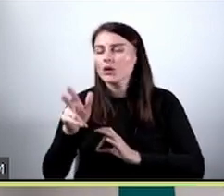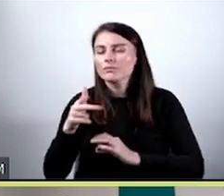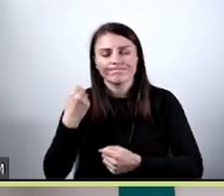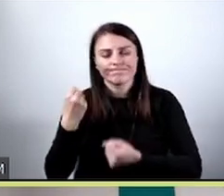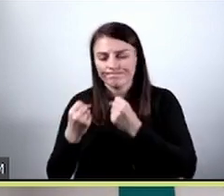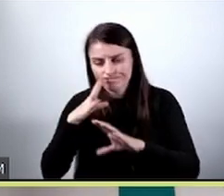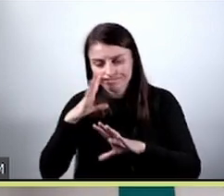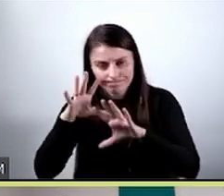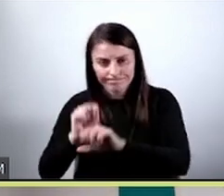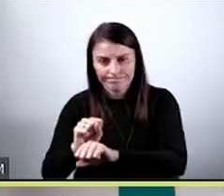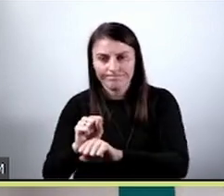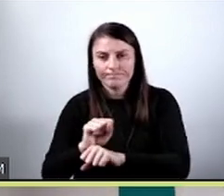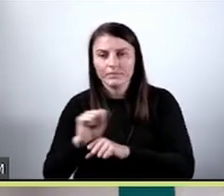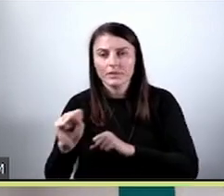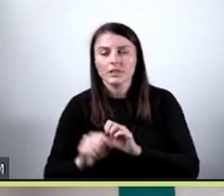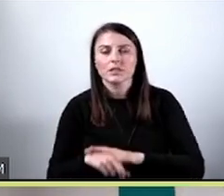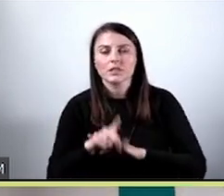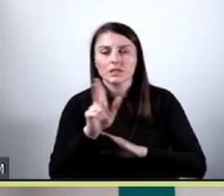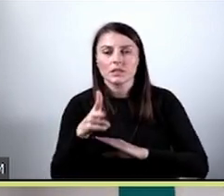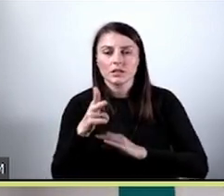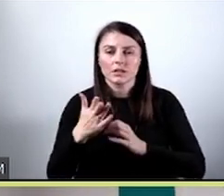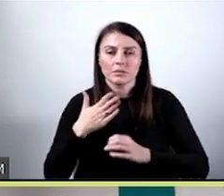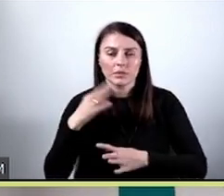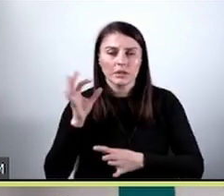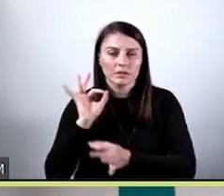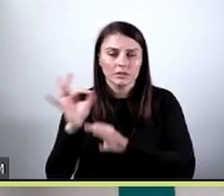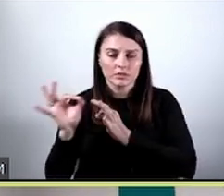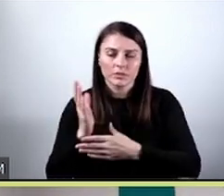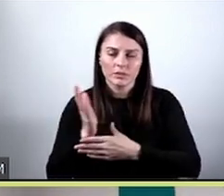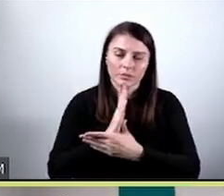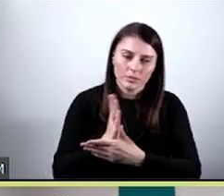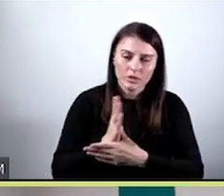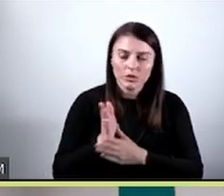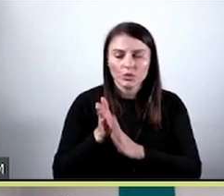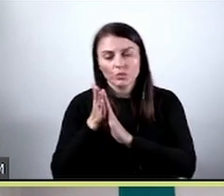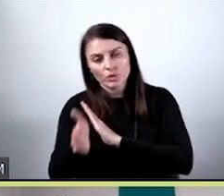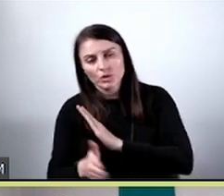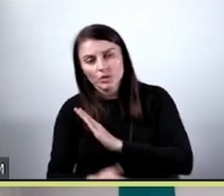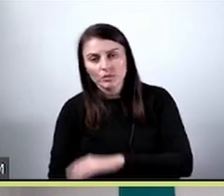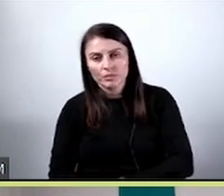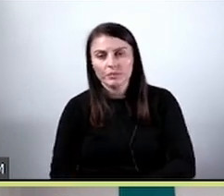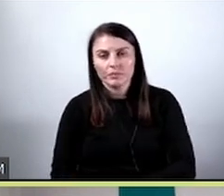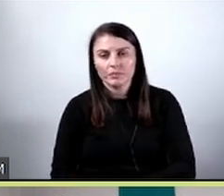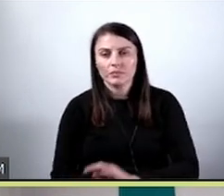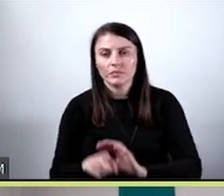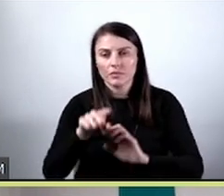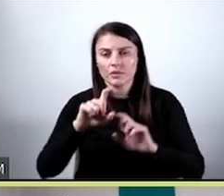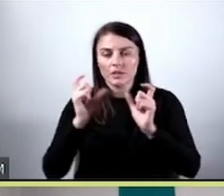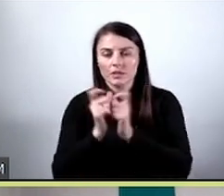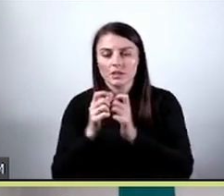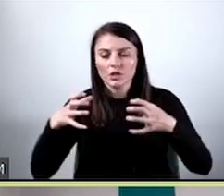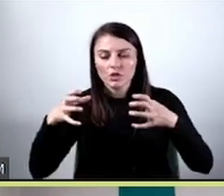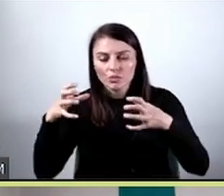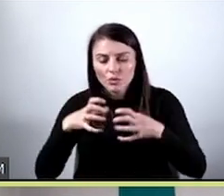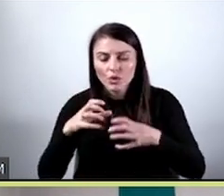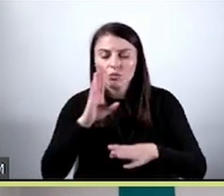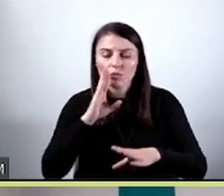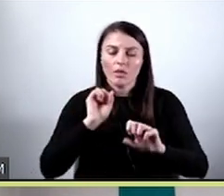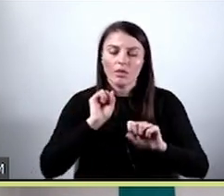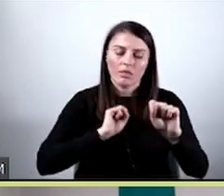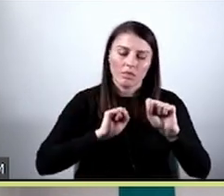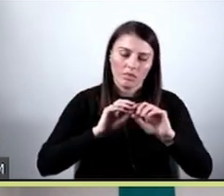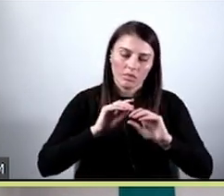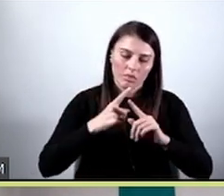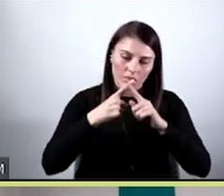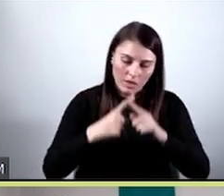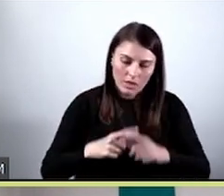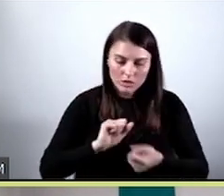dane w jakiejkolwiek formie, bezpośrednio lub pośrednio, bezpośrednio, przeciekają ze zbioru testowego do treningowego, lub z przyszłości do